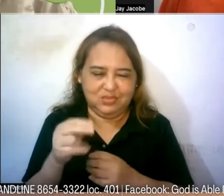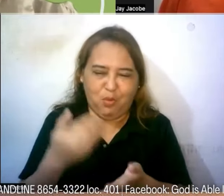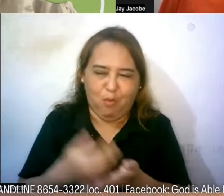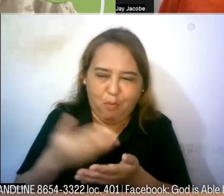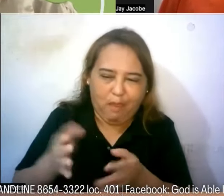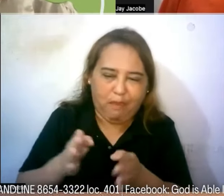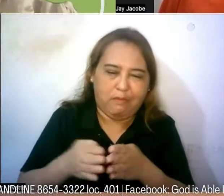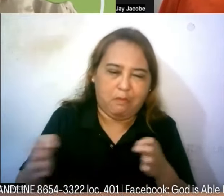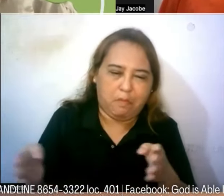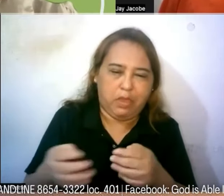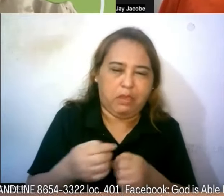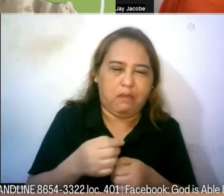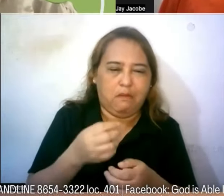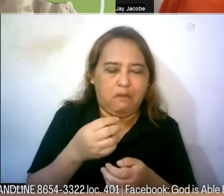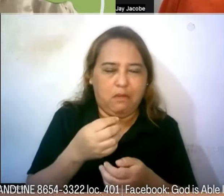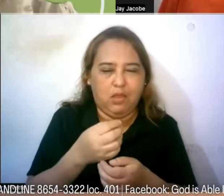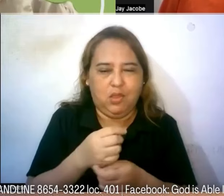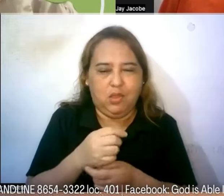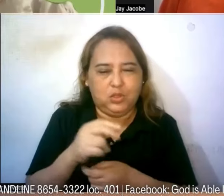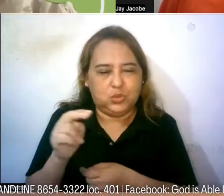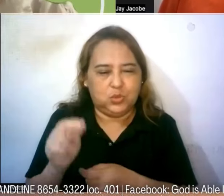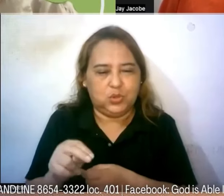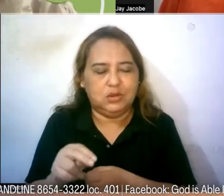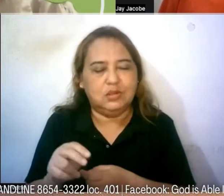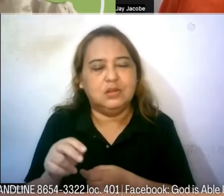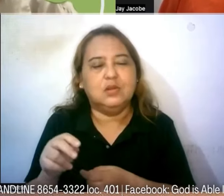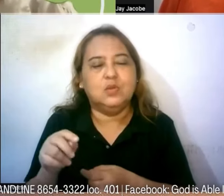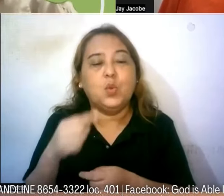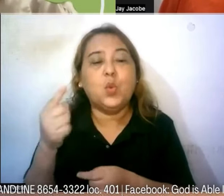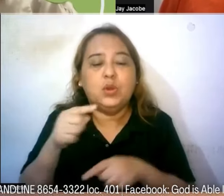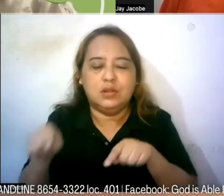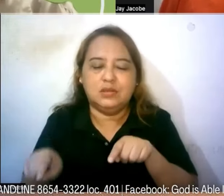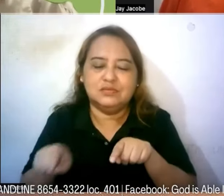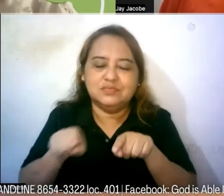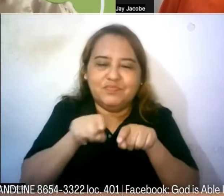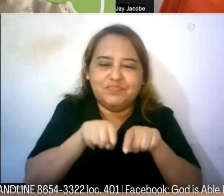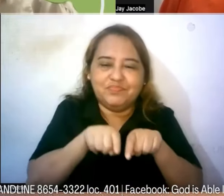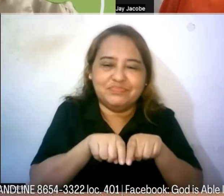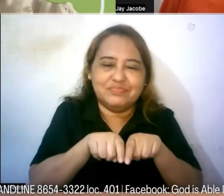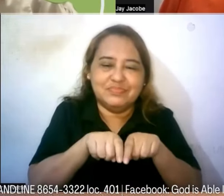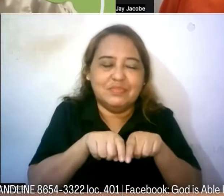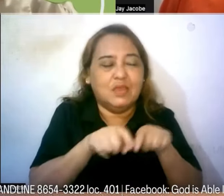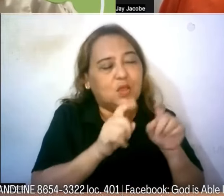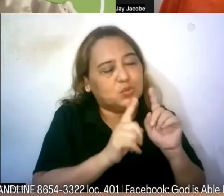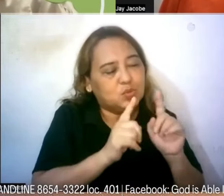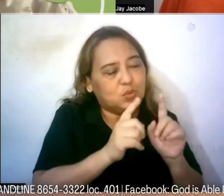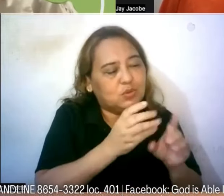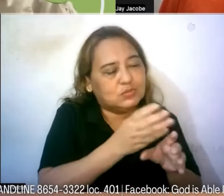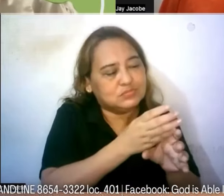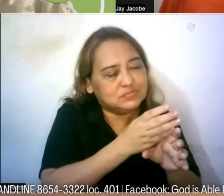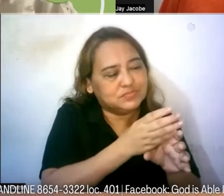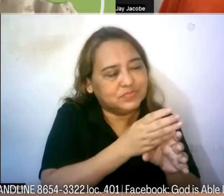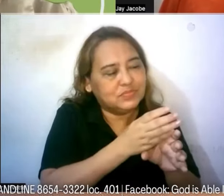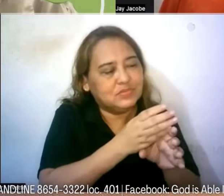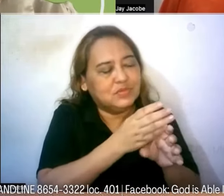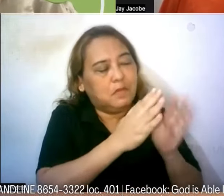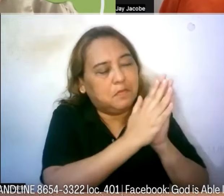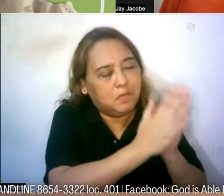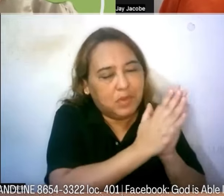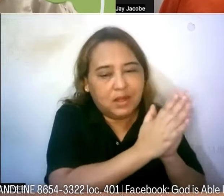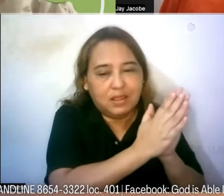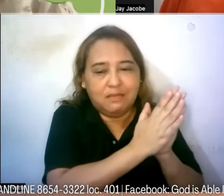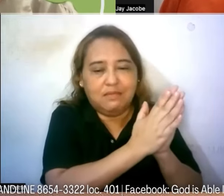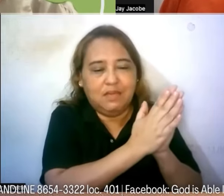ng kuano-ano para gawin yun kailangan mo ng tabihan akapin damayan kausapin ipag-pray encourage at syempre